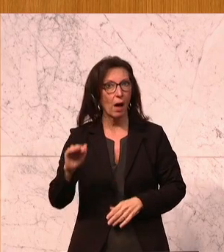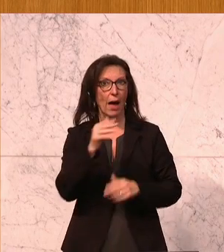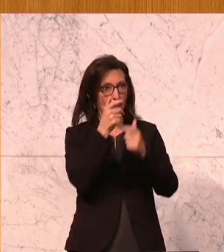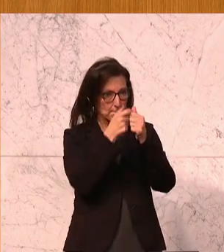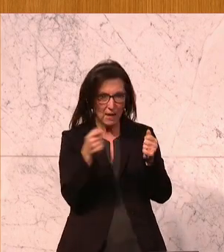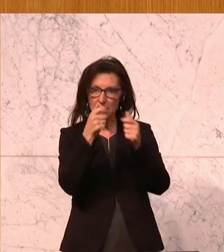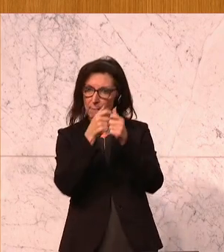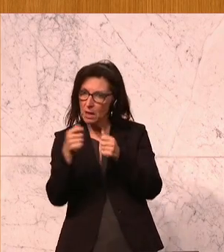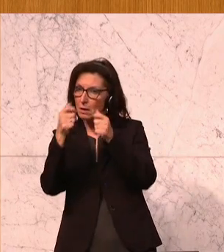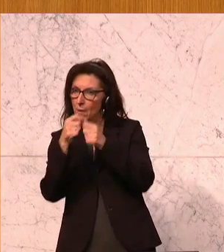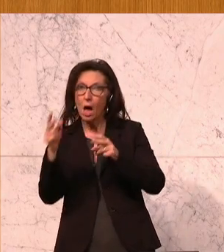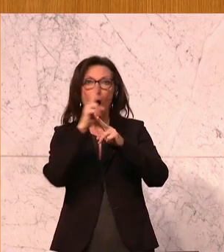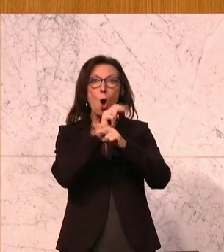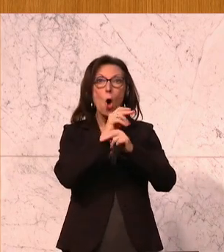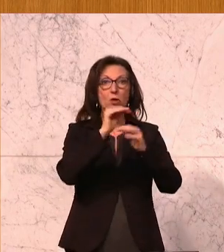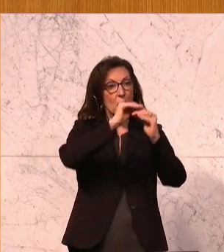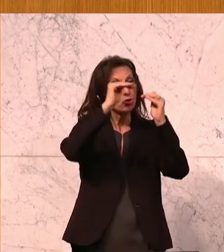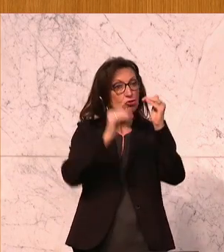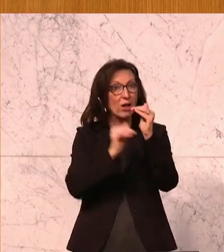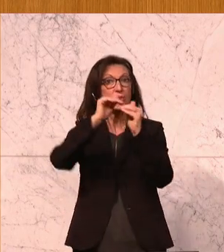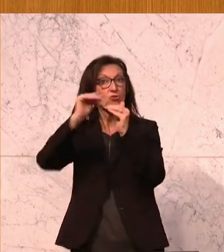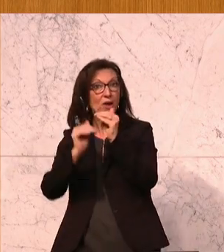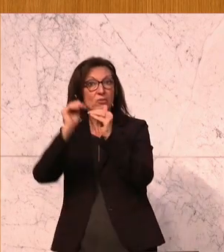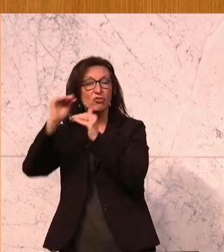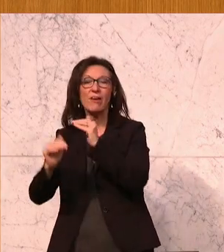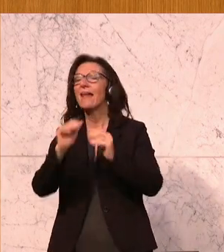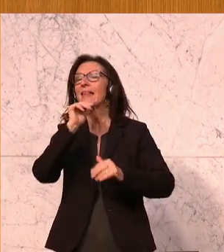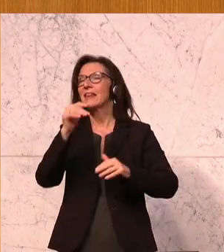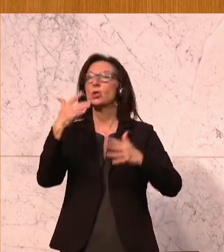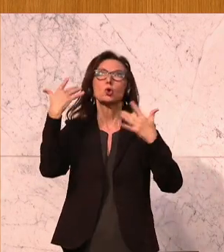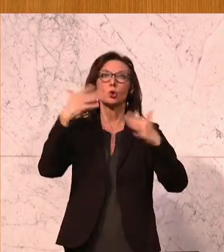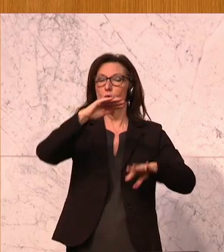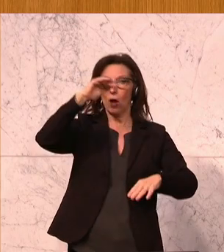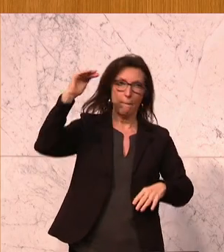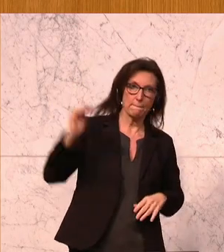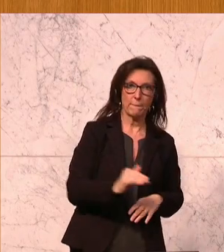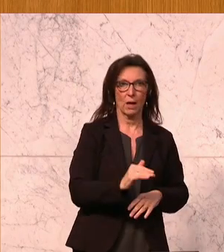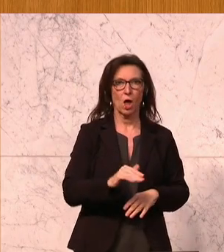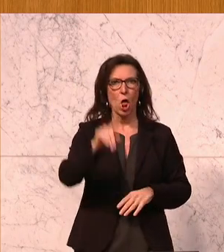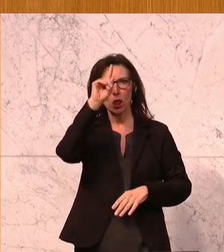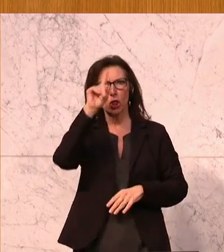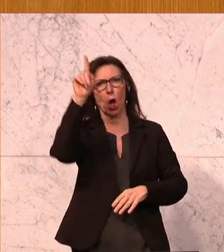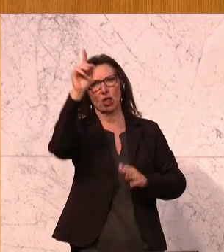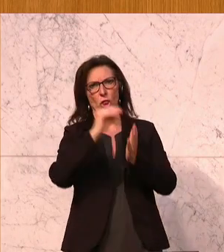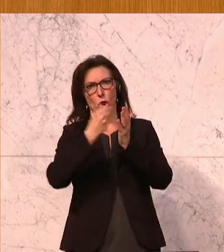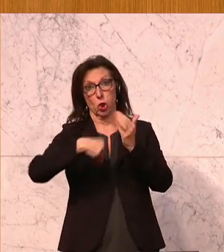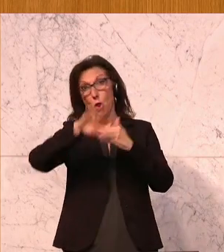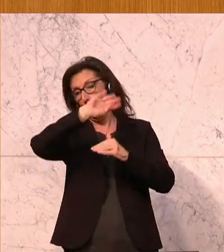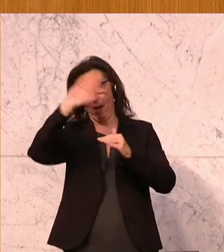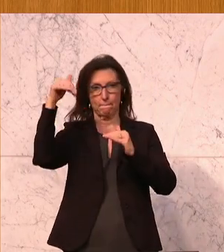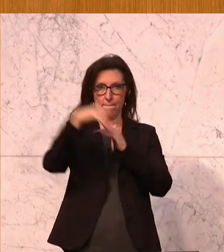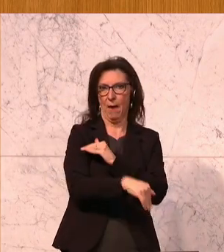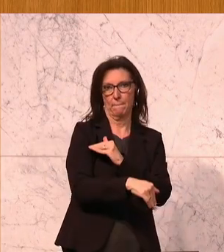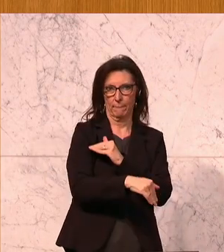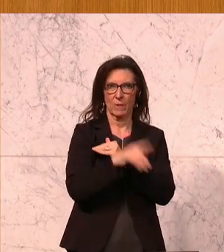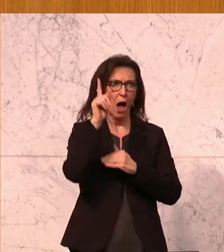schlechter. Nur nicht ganz so schnell schlechter oder so viel schlechter wie unser Nachbar Deutschland. Und das hat offensichtlich schon